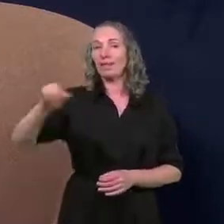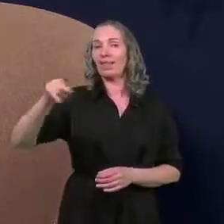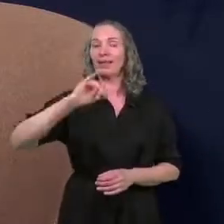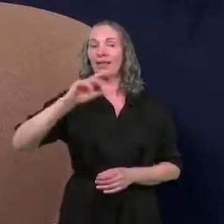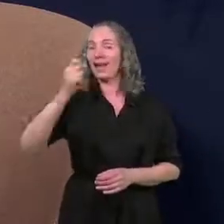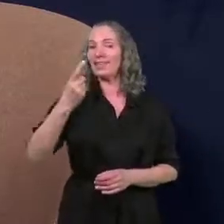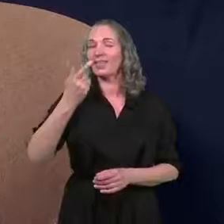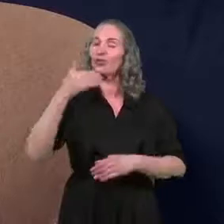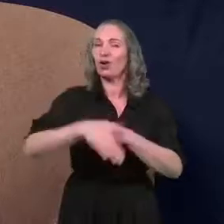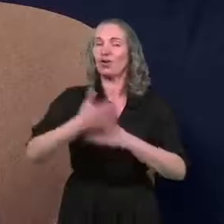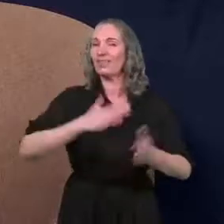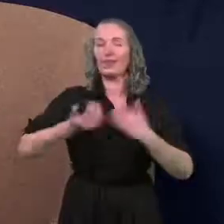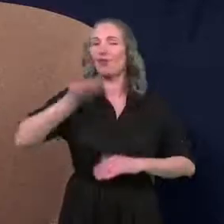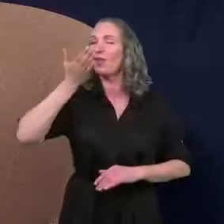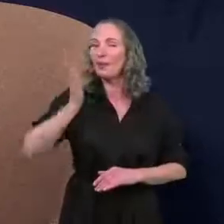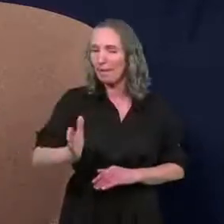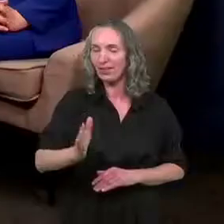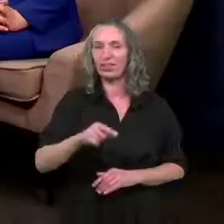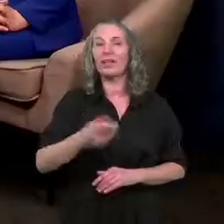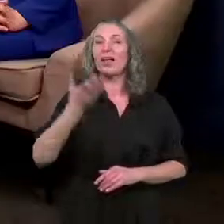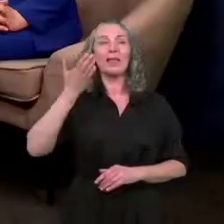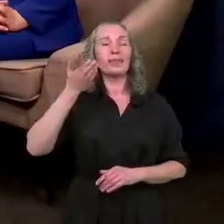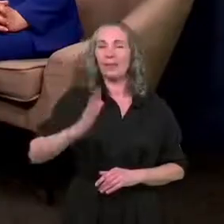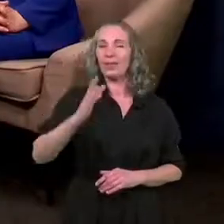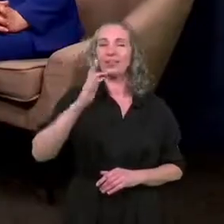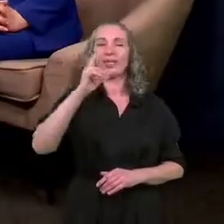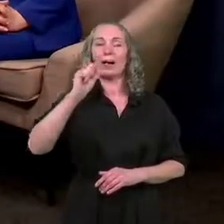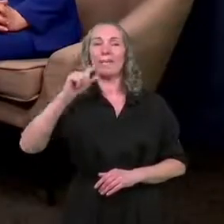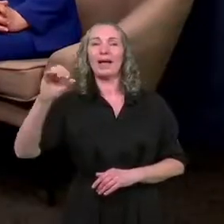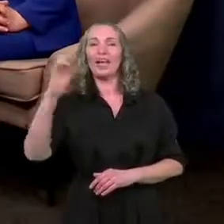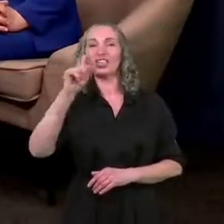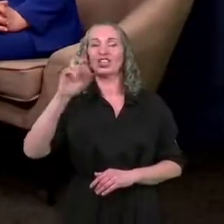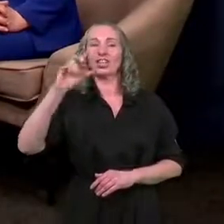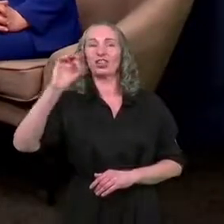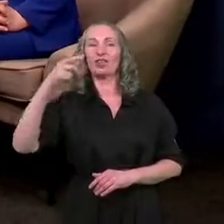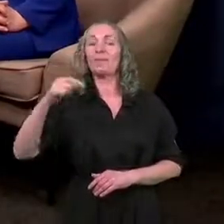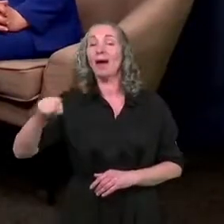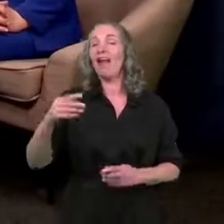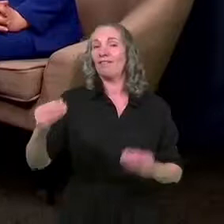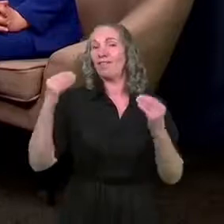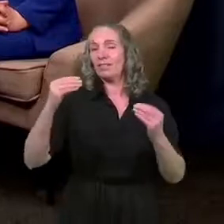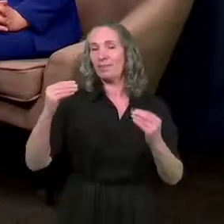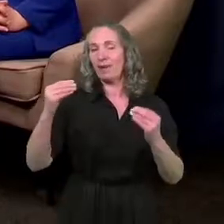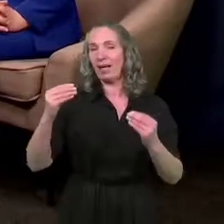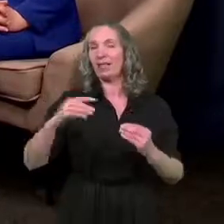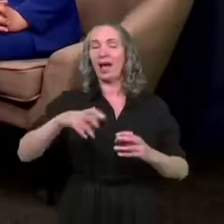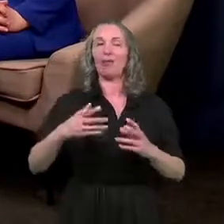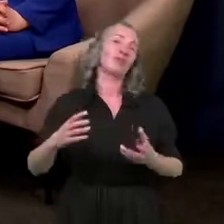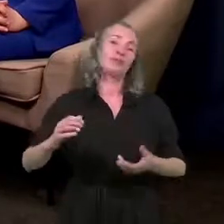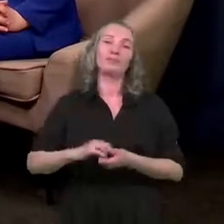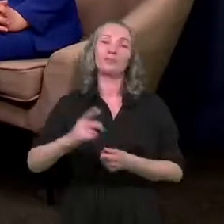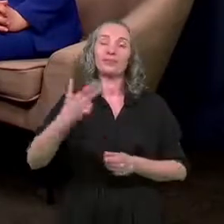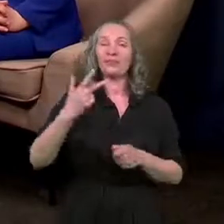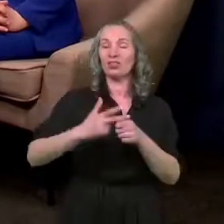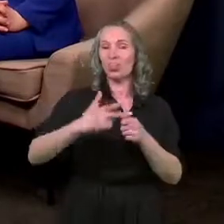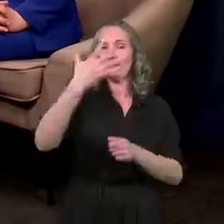końca usatysfakcjonowany, bo to nie będzie kapela z Szaconkiem, ale nasz wspaniały zespół obchodzący